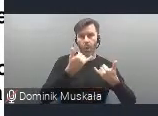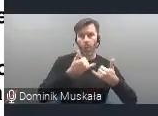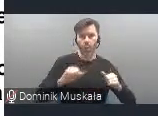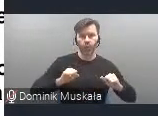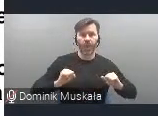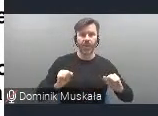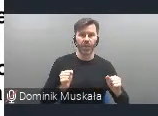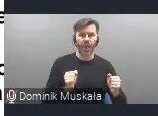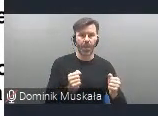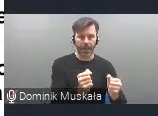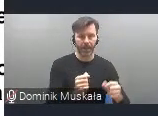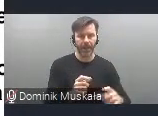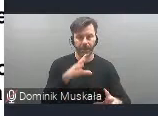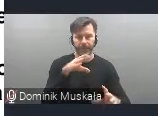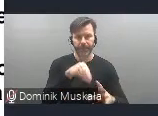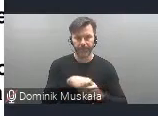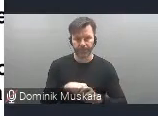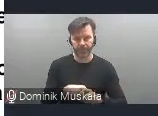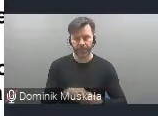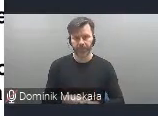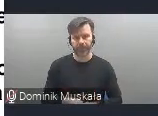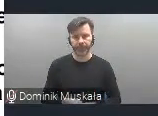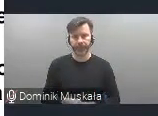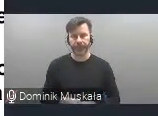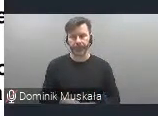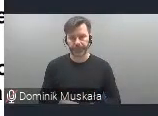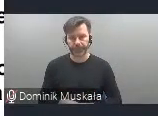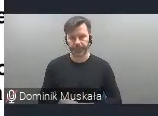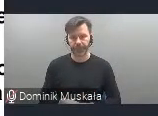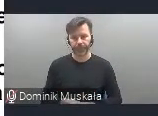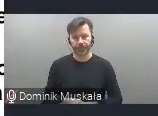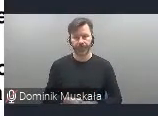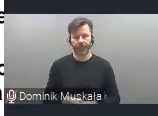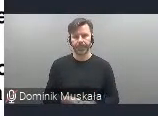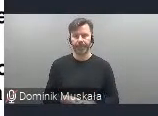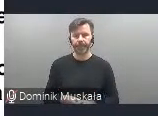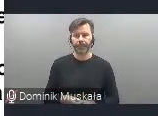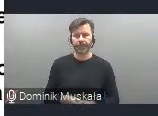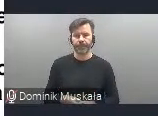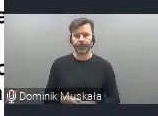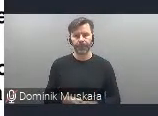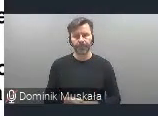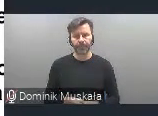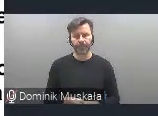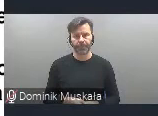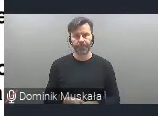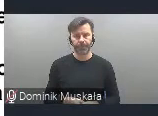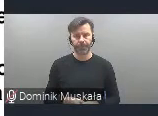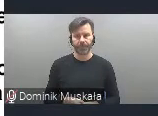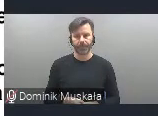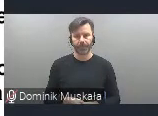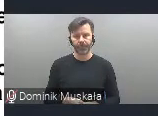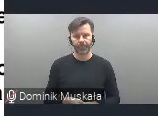które w ramach kwestii właśnie rozwiązań towarzyszących tego nowemu europejskiemu